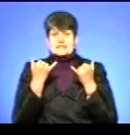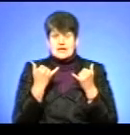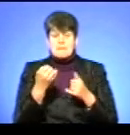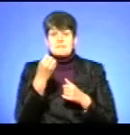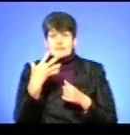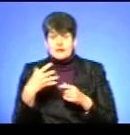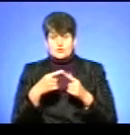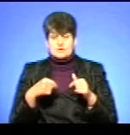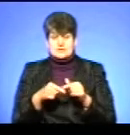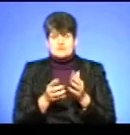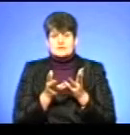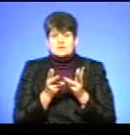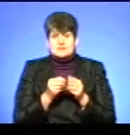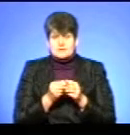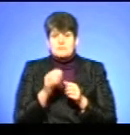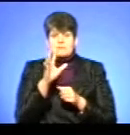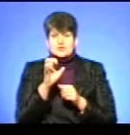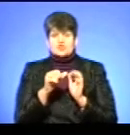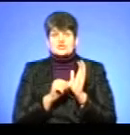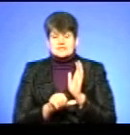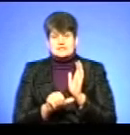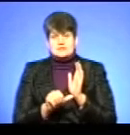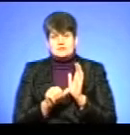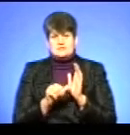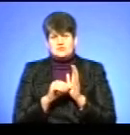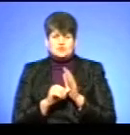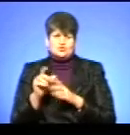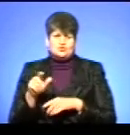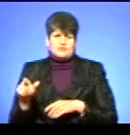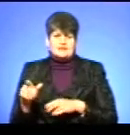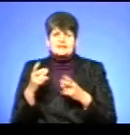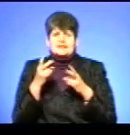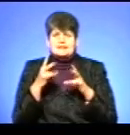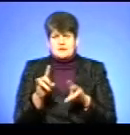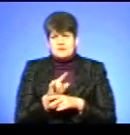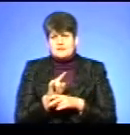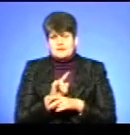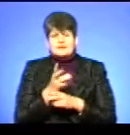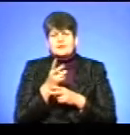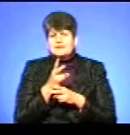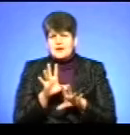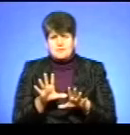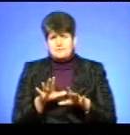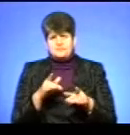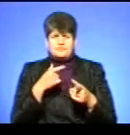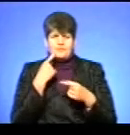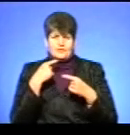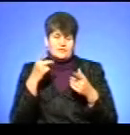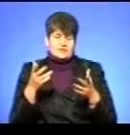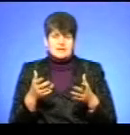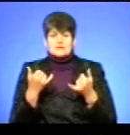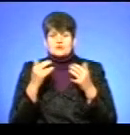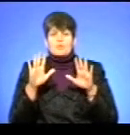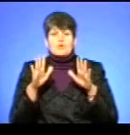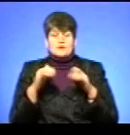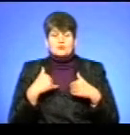організацій з чисельністю 564 чоловік. зараз пояснюю вам, не треба вводити в обману і займатися популістськими лозунгами. На сьогоднішній